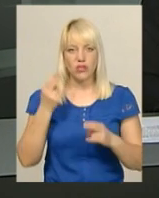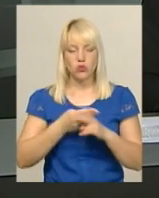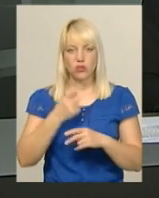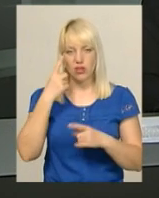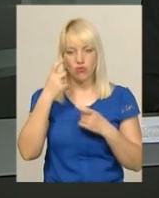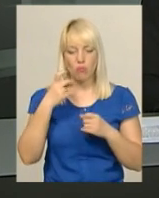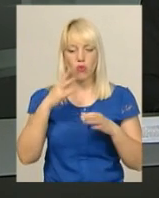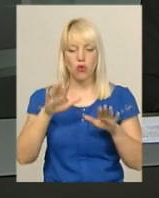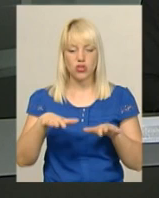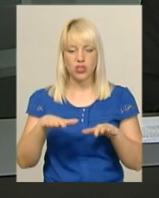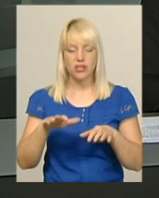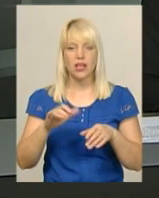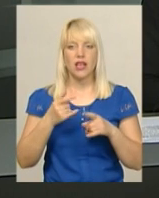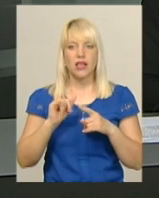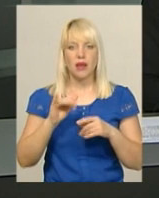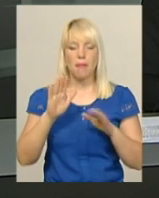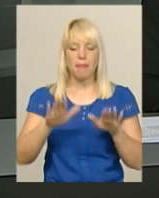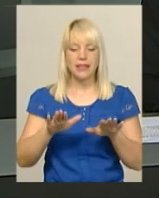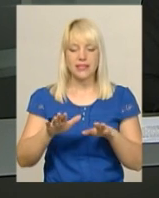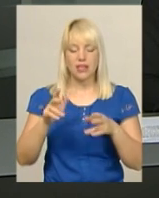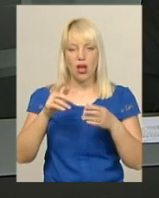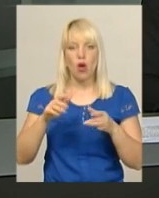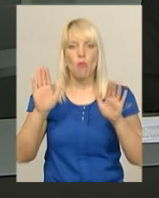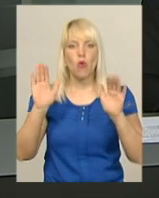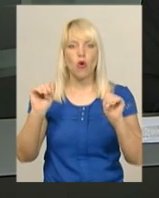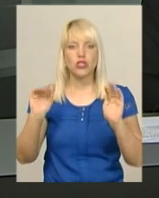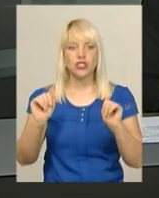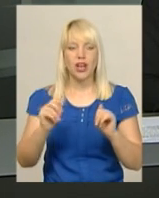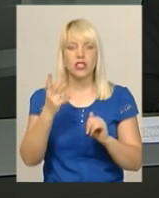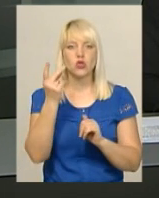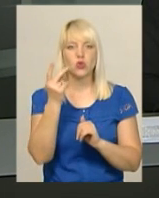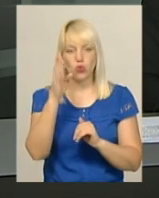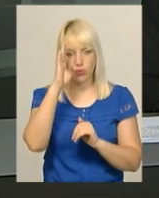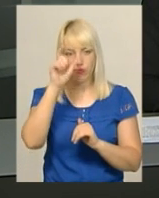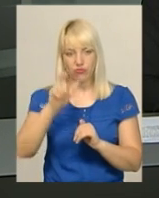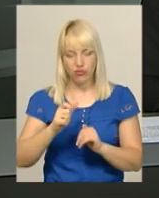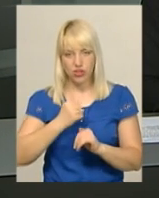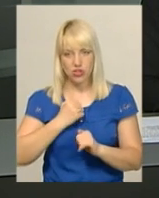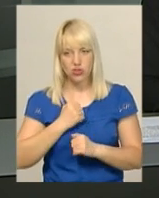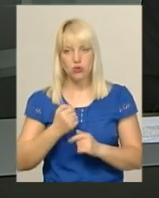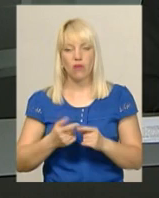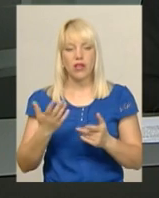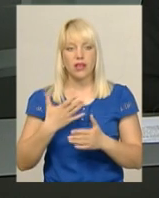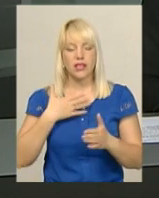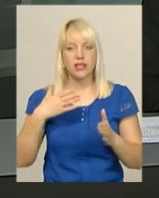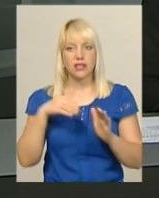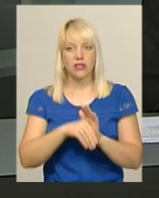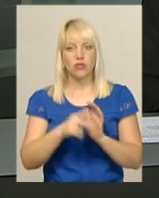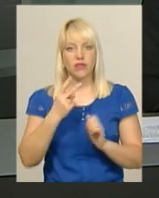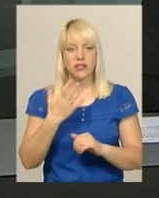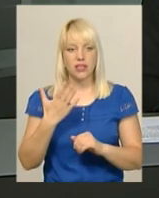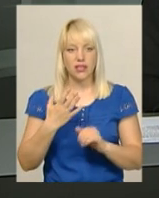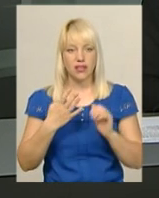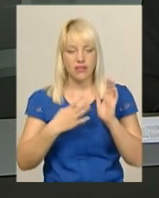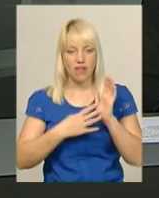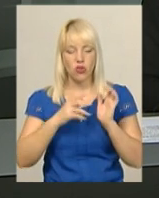час і місце прощання зі ще одним військовим Володимиром Хоптярем, який помер на Сході 29 квітня. Чоловік родом